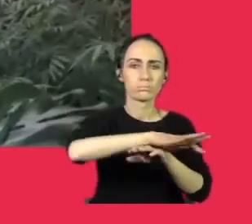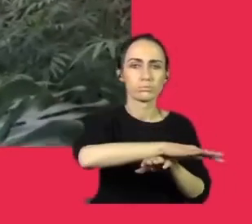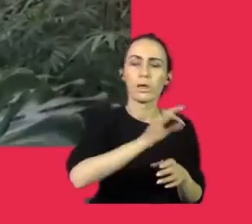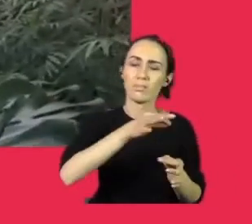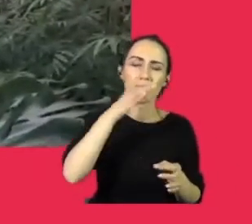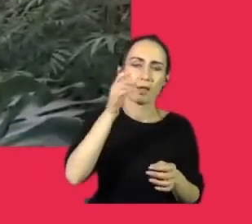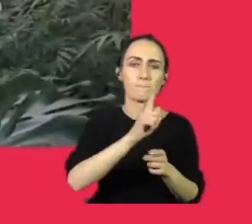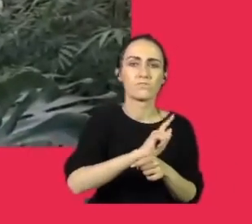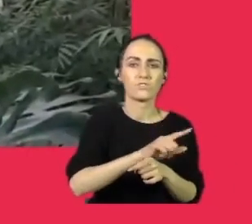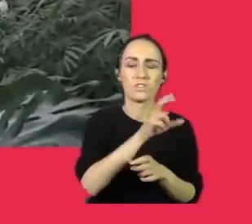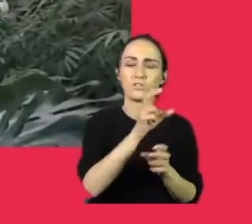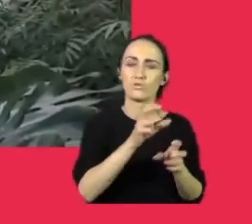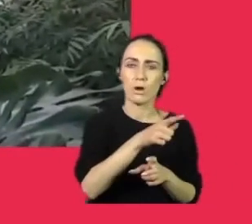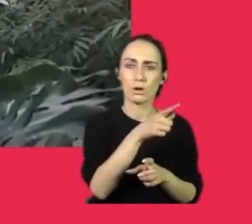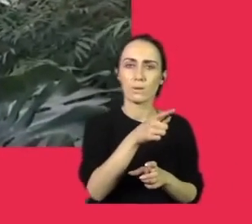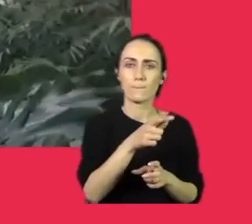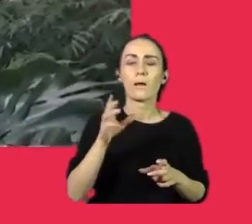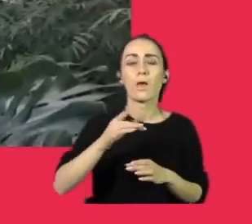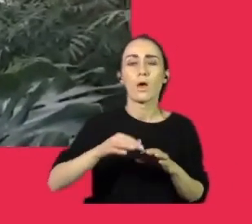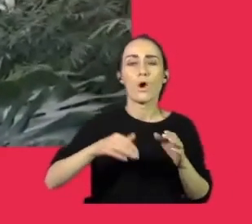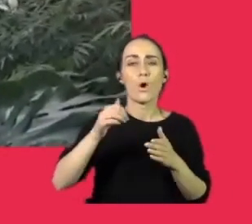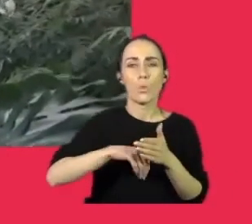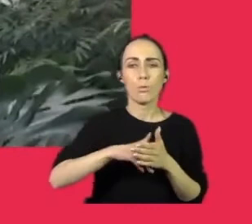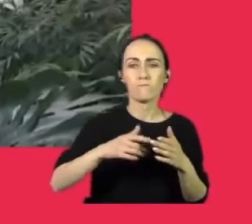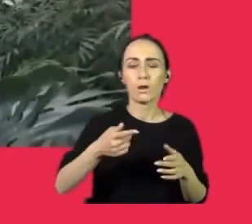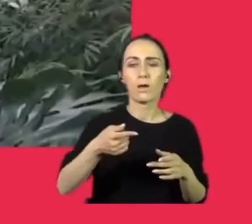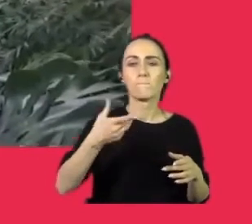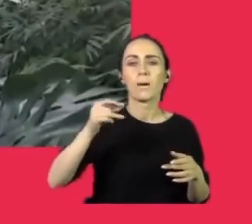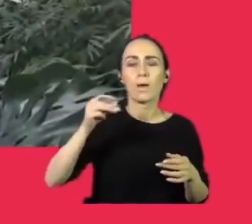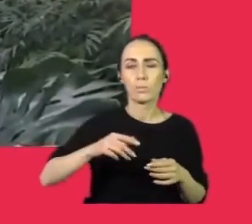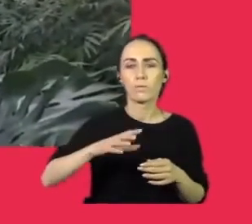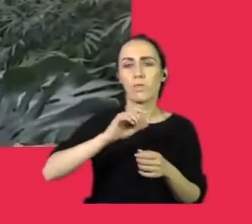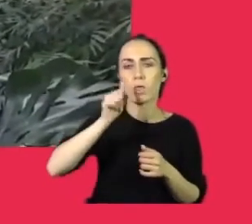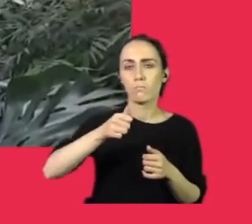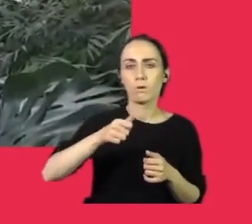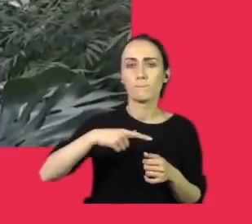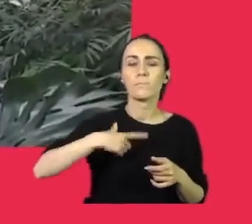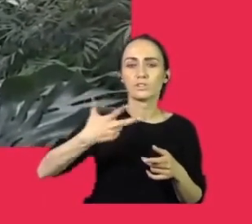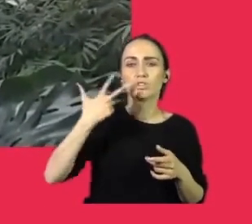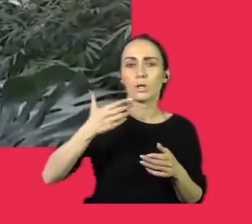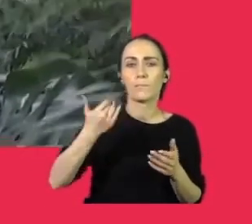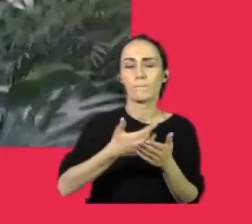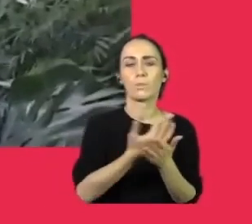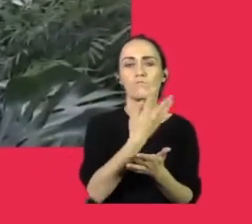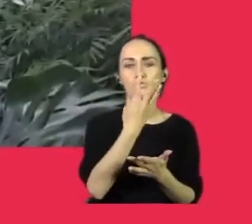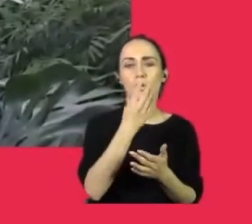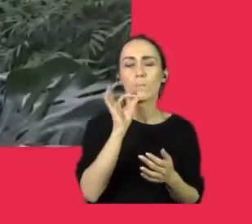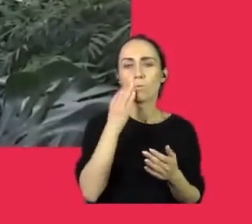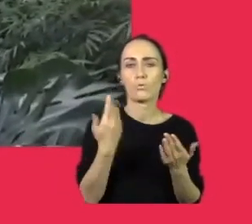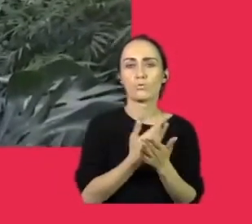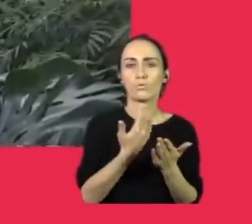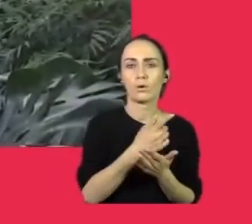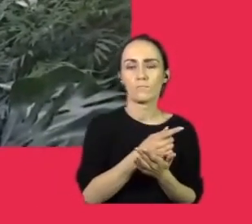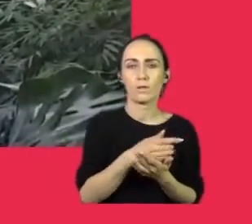najlepszy wynik w historii hodowli manatów w Europie, bo w ciągu trzech lat mamy cztery młode. Takiego